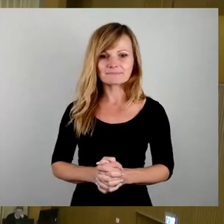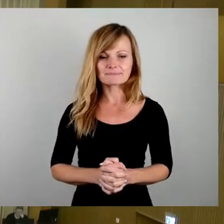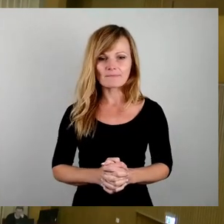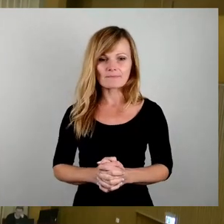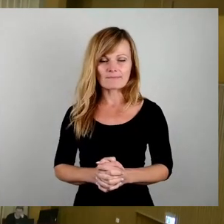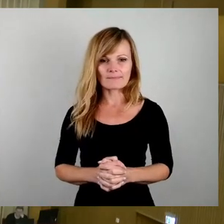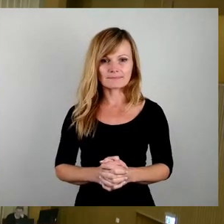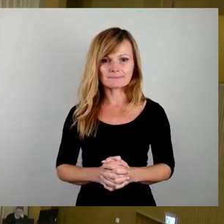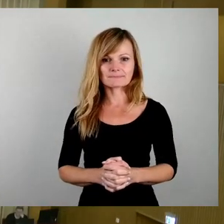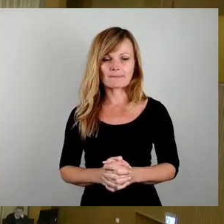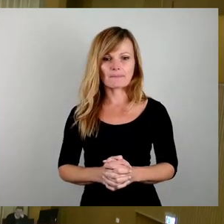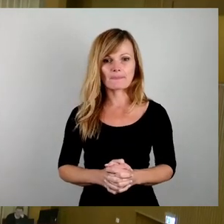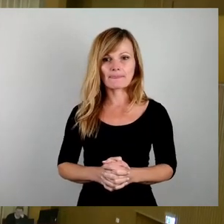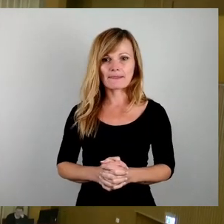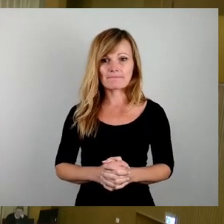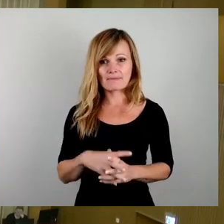Fraktionsvielredner, Herr Böhm.